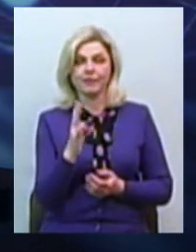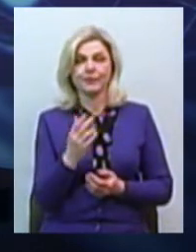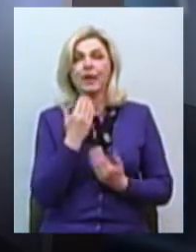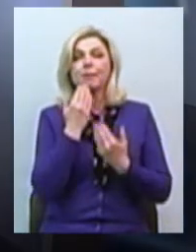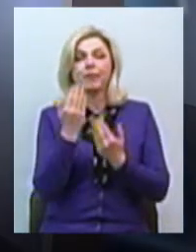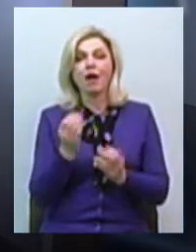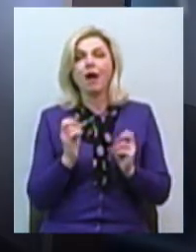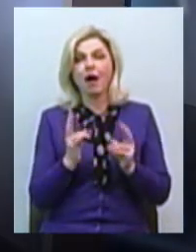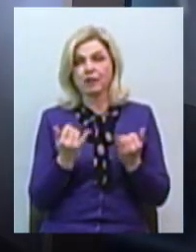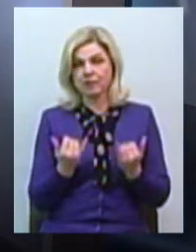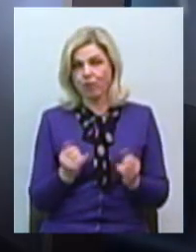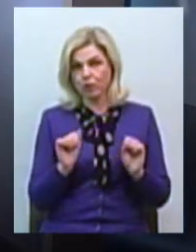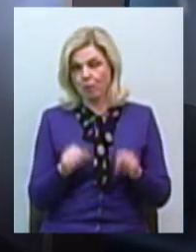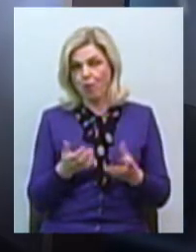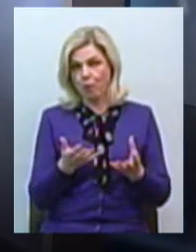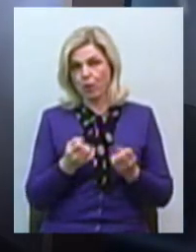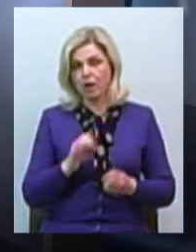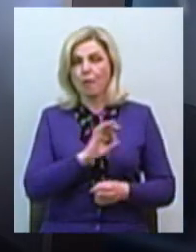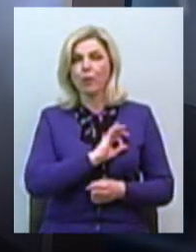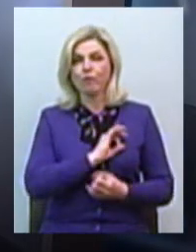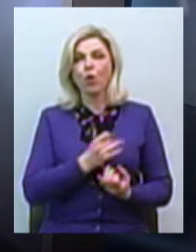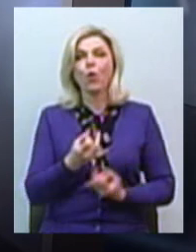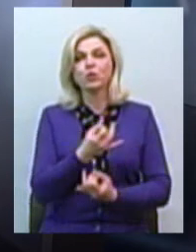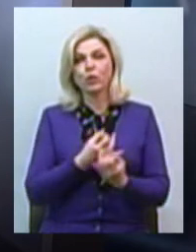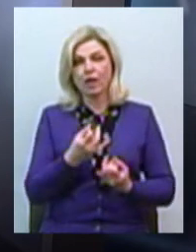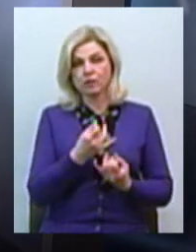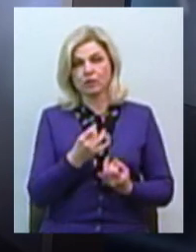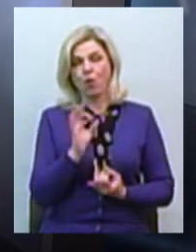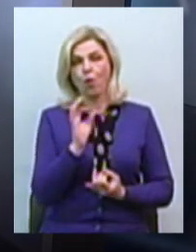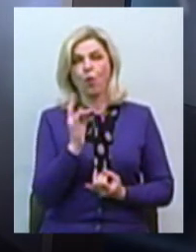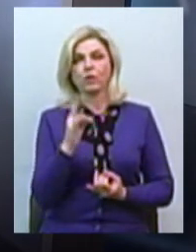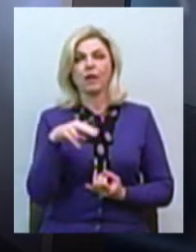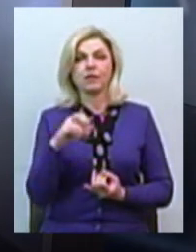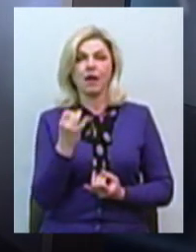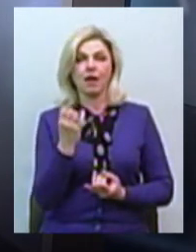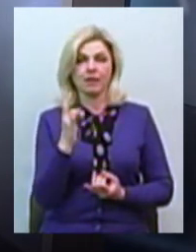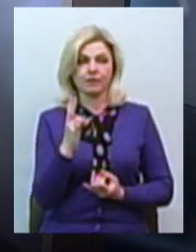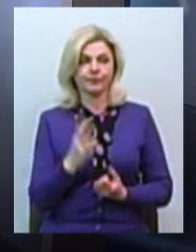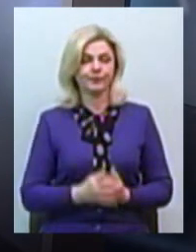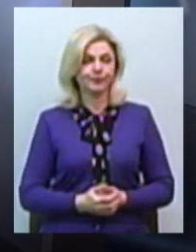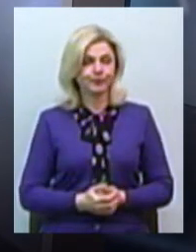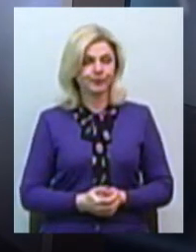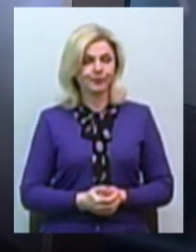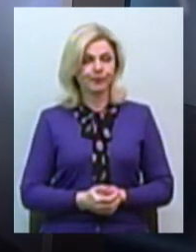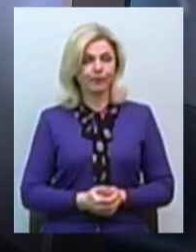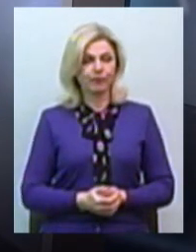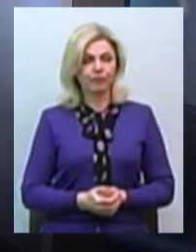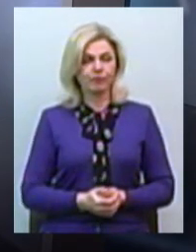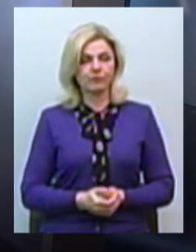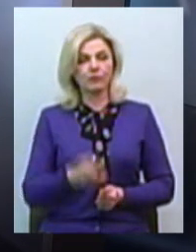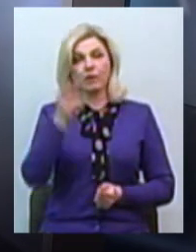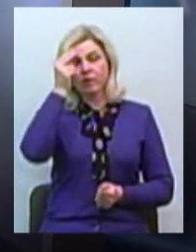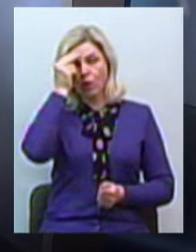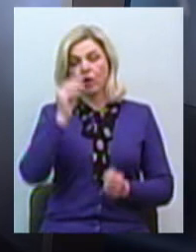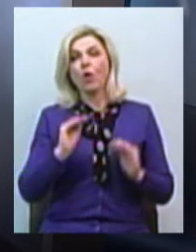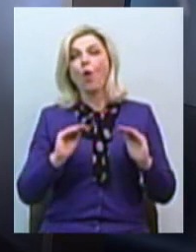сьогодні можна отримати правову консультацію онлайн? Дякую за запитання. Враховуючи обмеження,